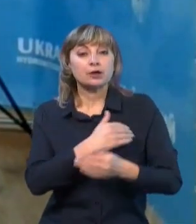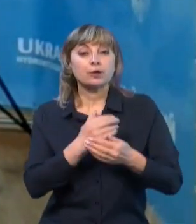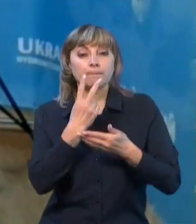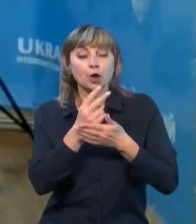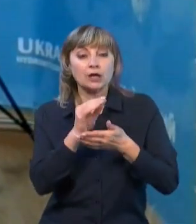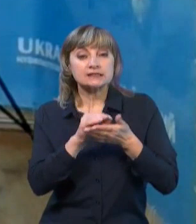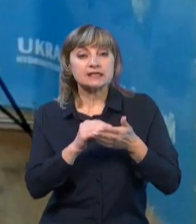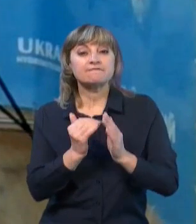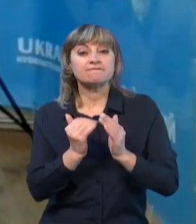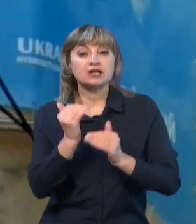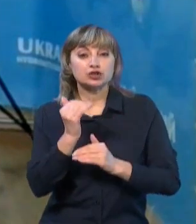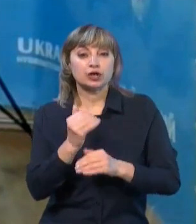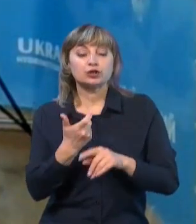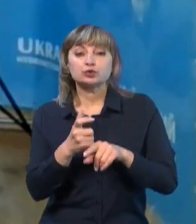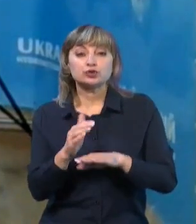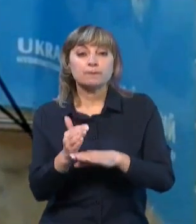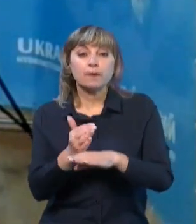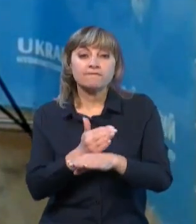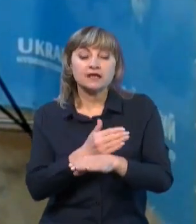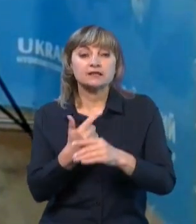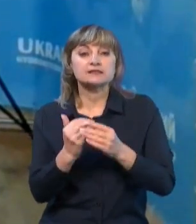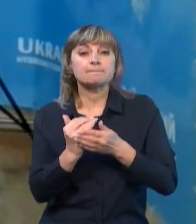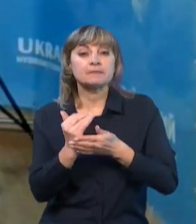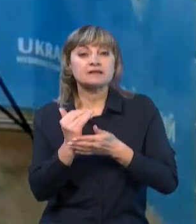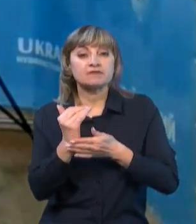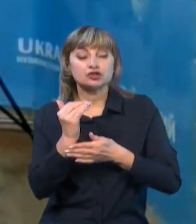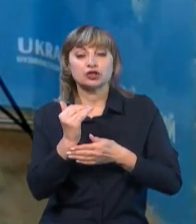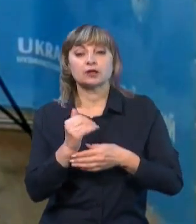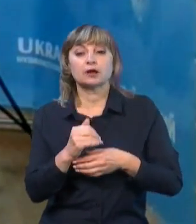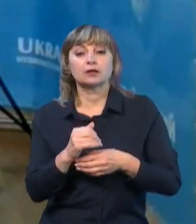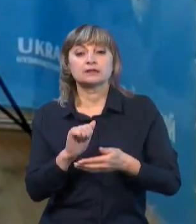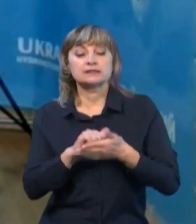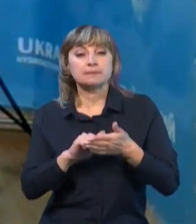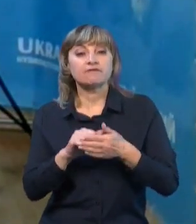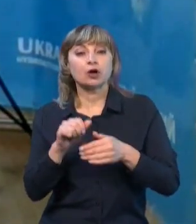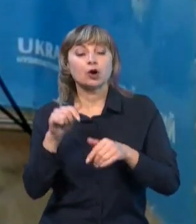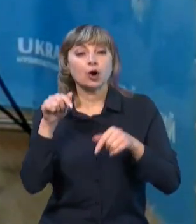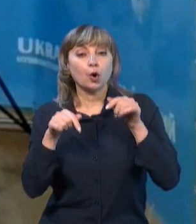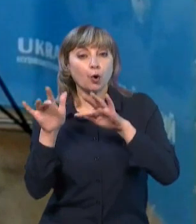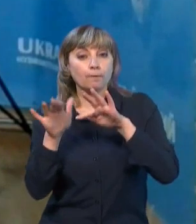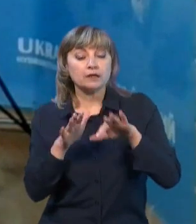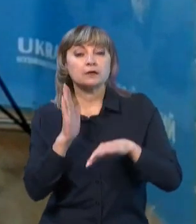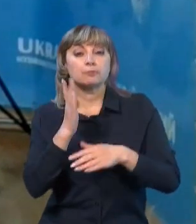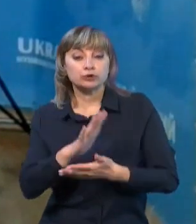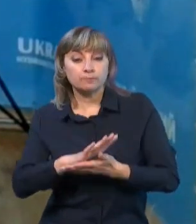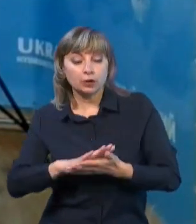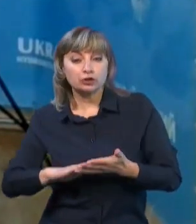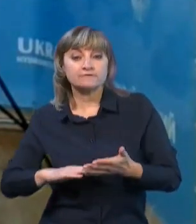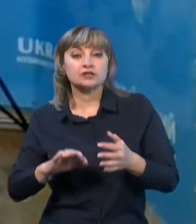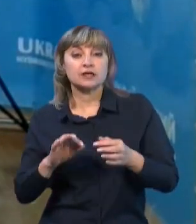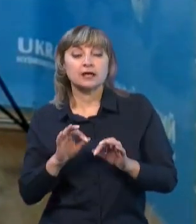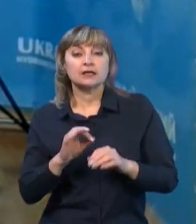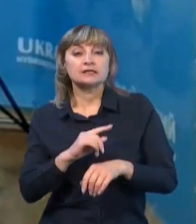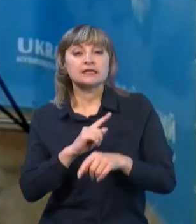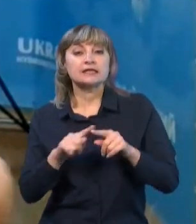вищі, але дуже повільне йде це підвищення. І з приводу опадів поки що вони будуть продовжуватися, звичайна